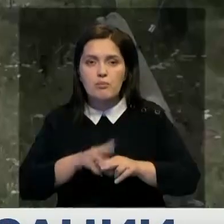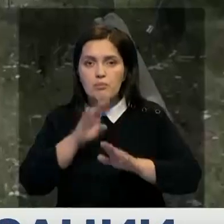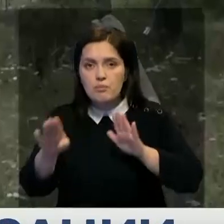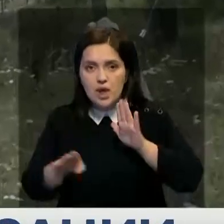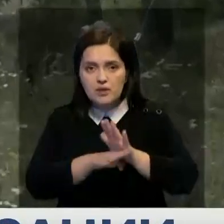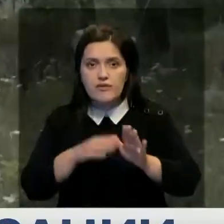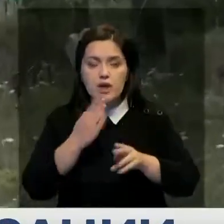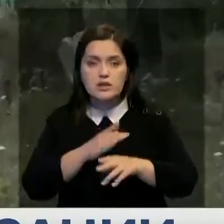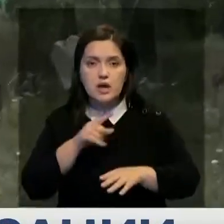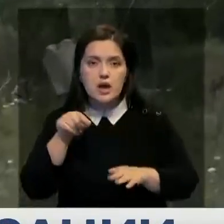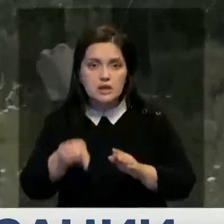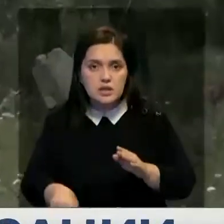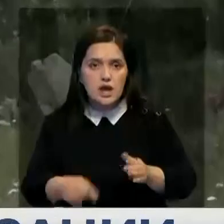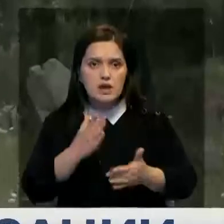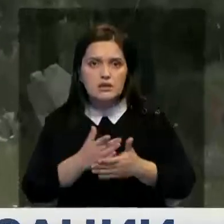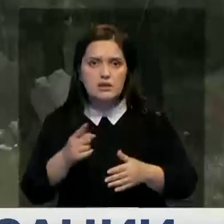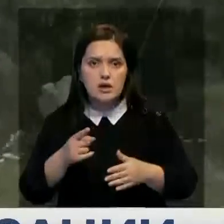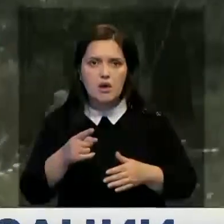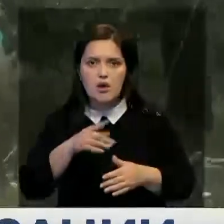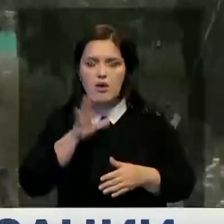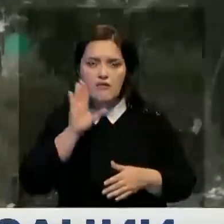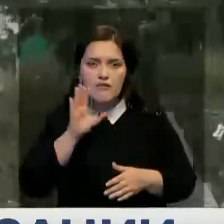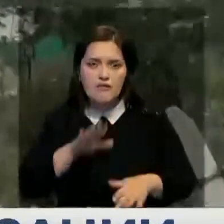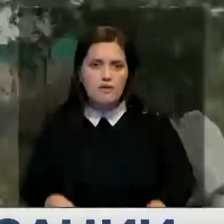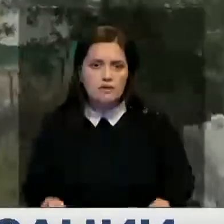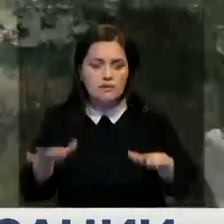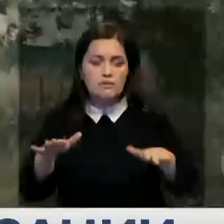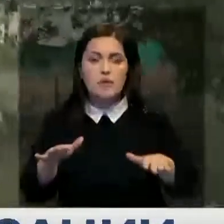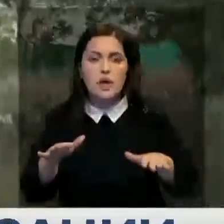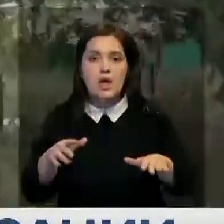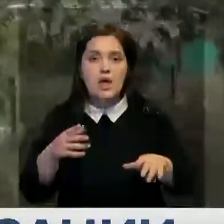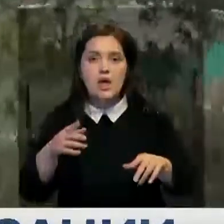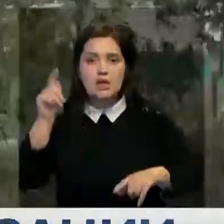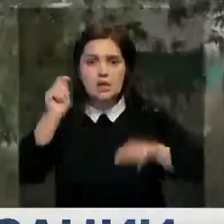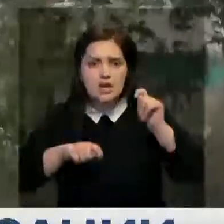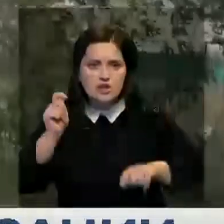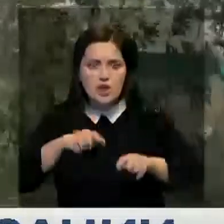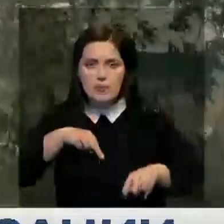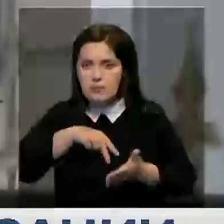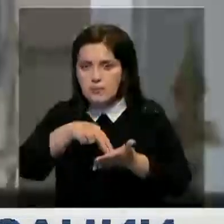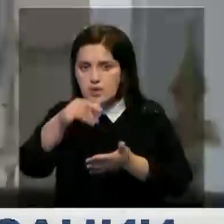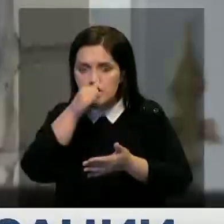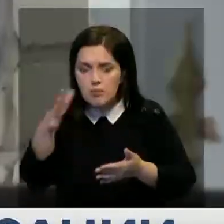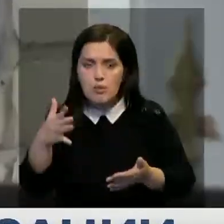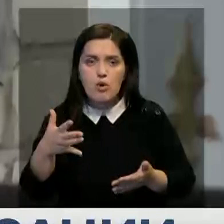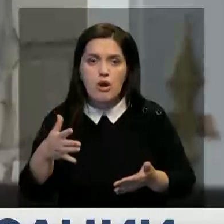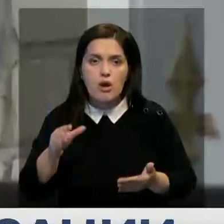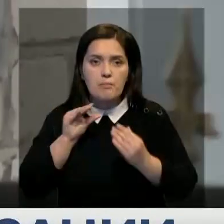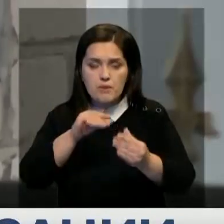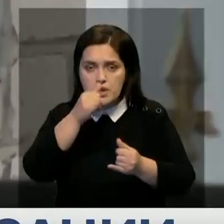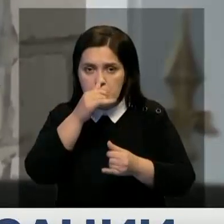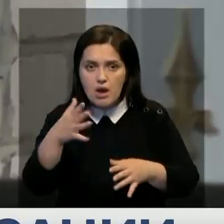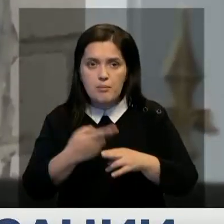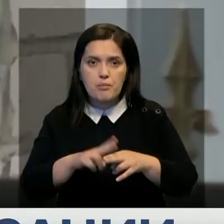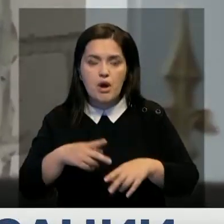А у некоторых под ними скрываются целые огороды. После дождей в элитном районе буквально не пройти, не проехать. Спасают резиновые сапоги и полиэтиленовые